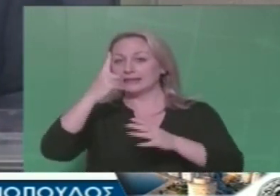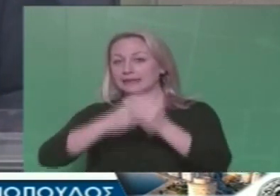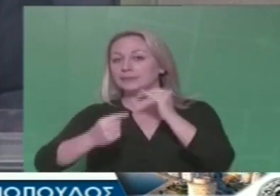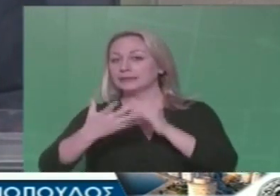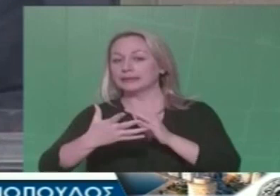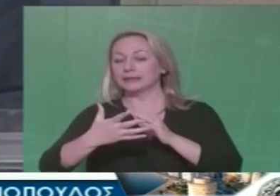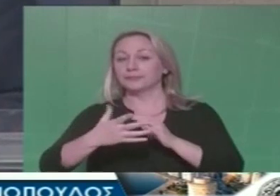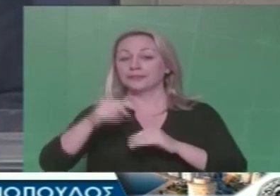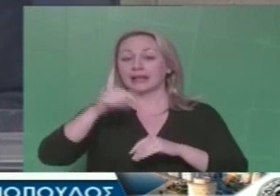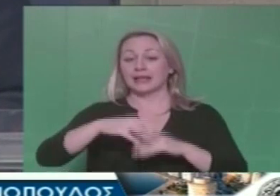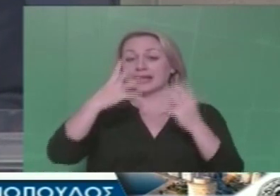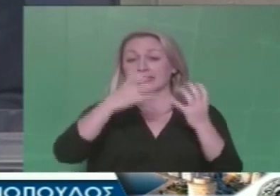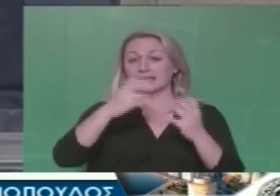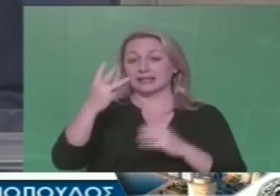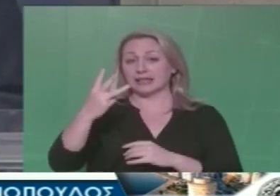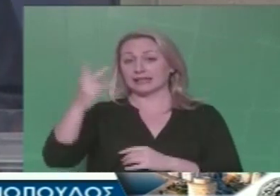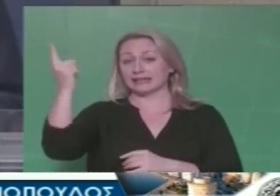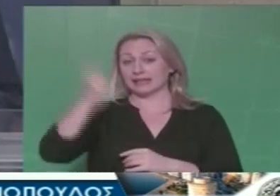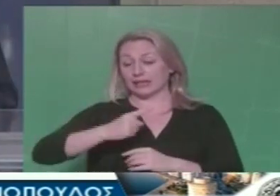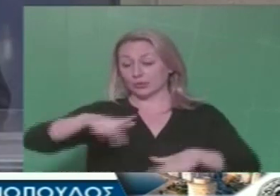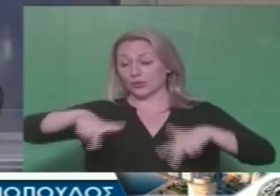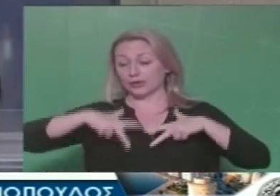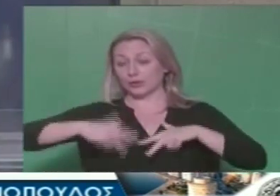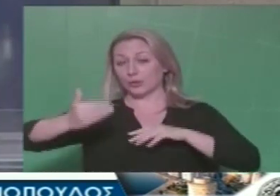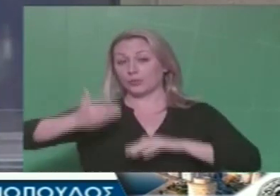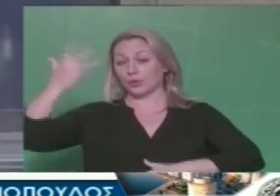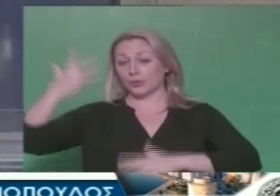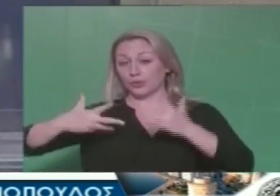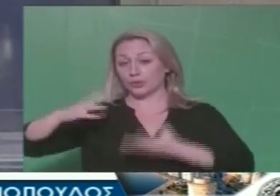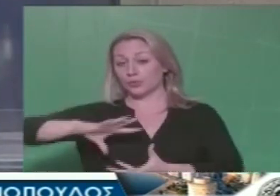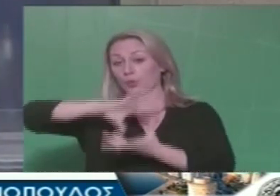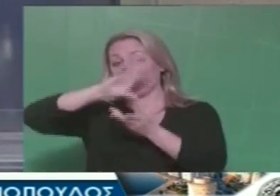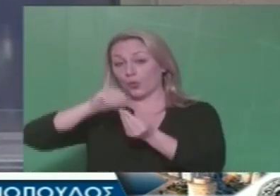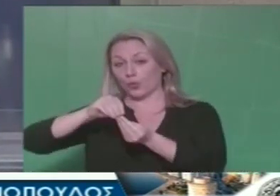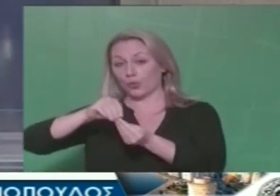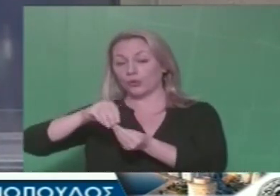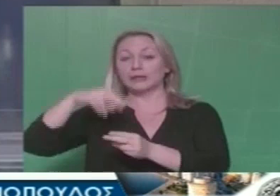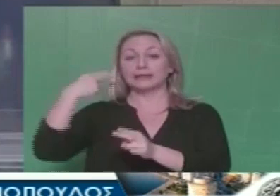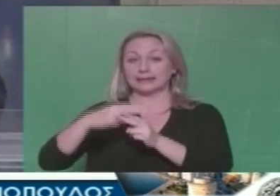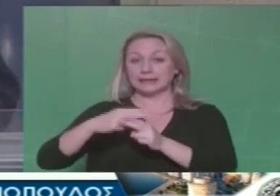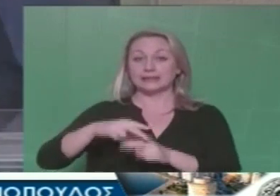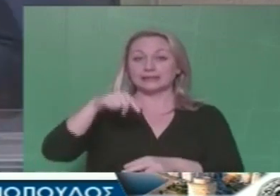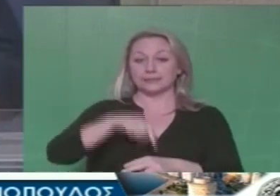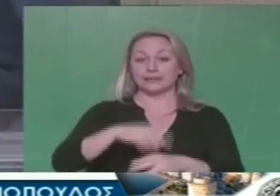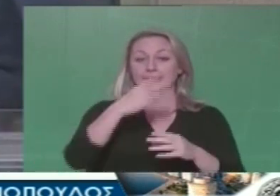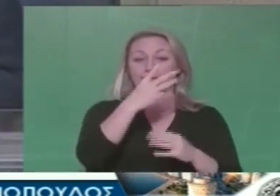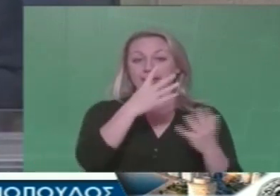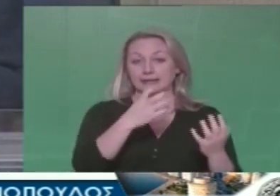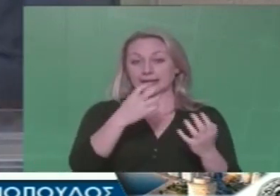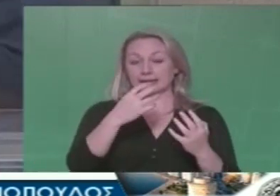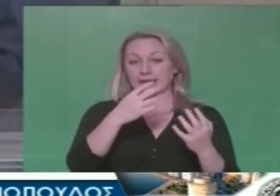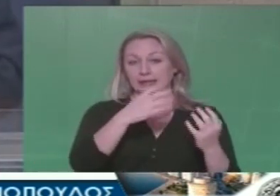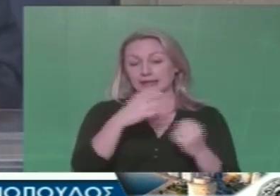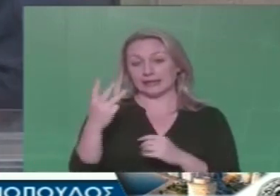ότι το 93% του κρατικού προϋπολογισμού σαν σύνολο, άρα και το 93% των ΚΑΠ,